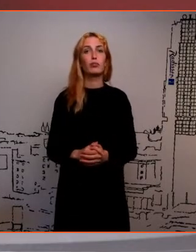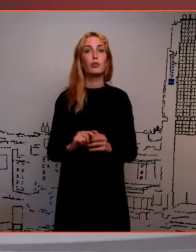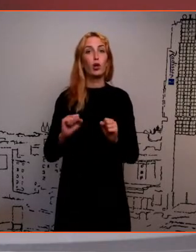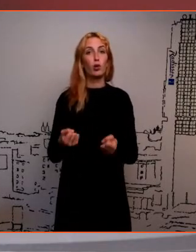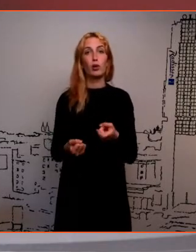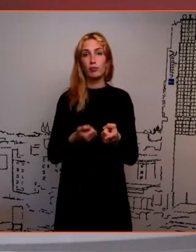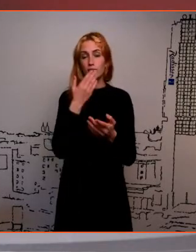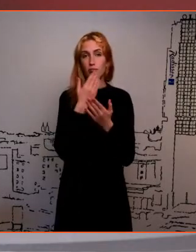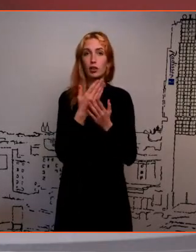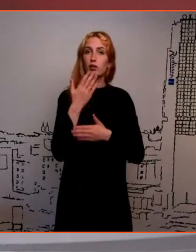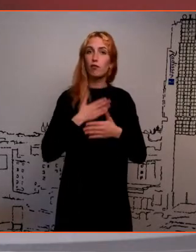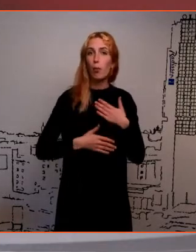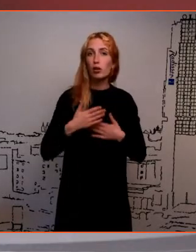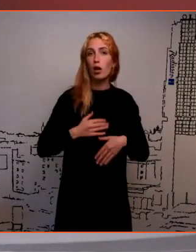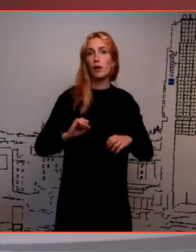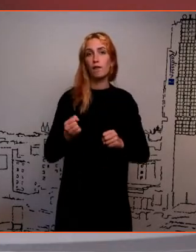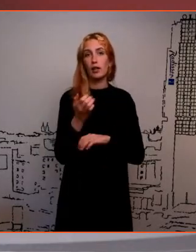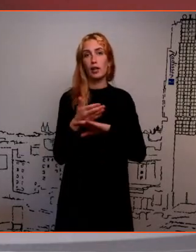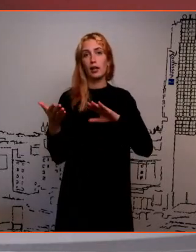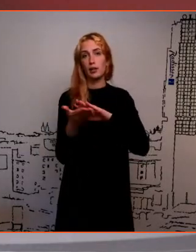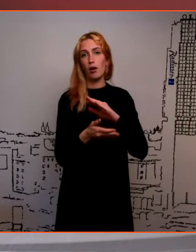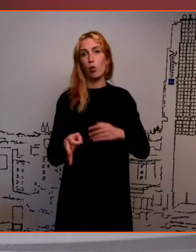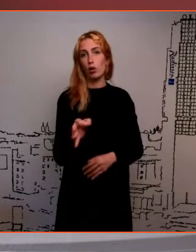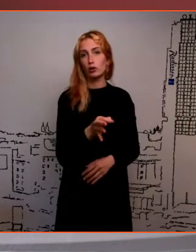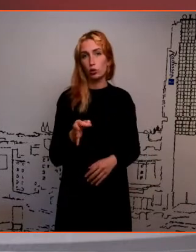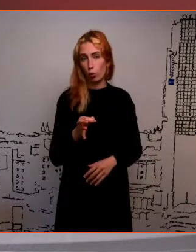on näiteks vabatahtliku või erialargasetsooniga.